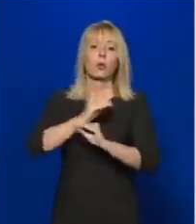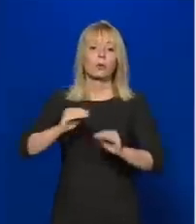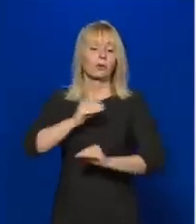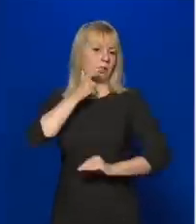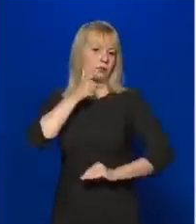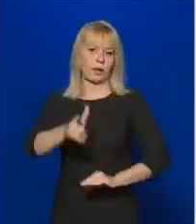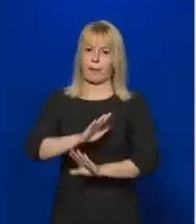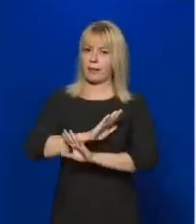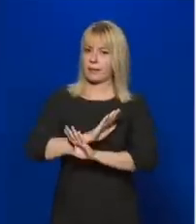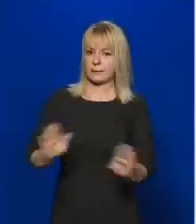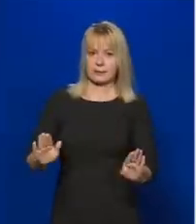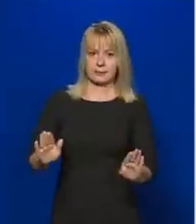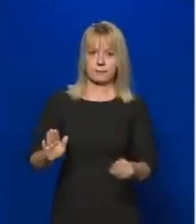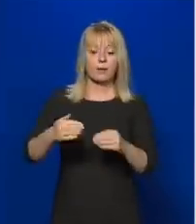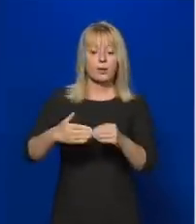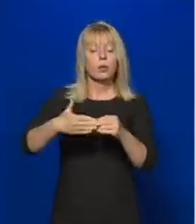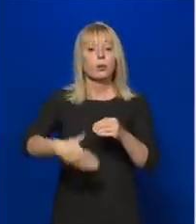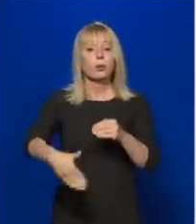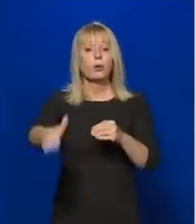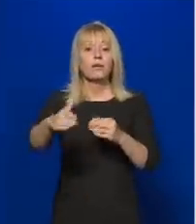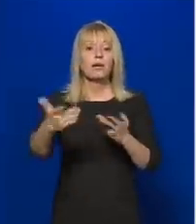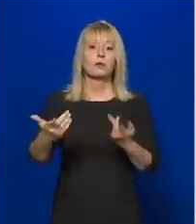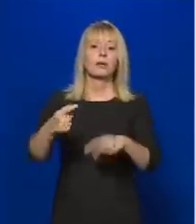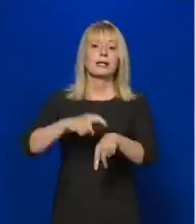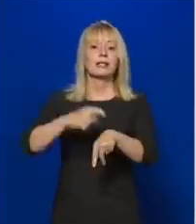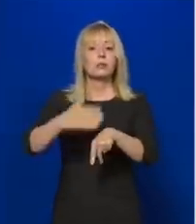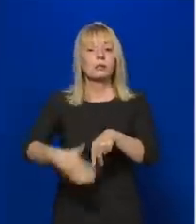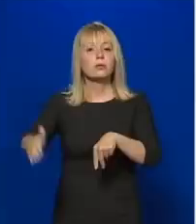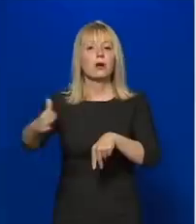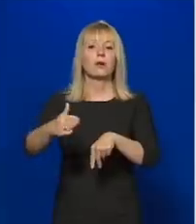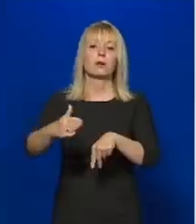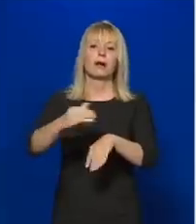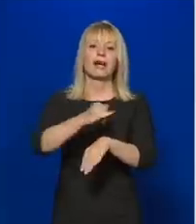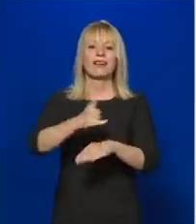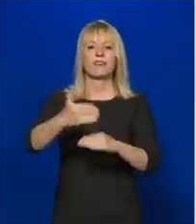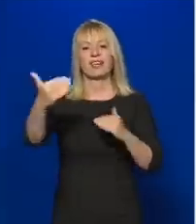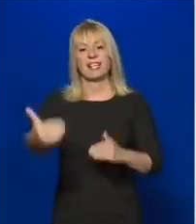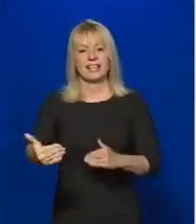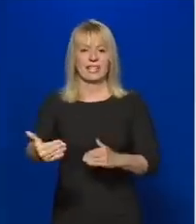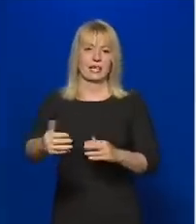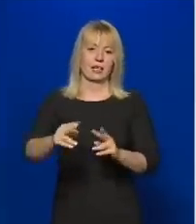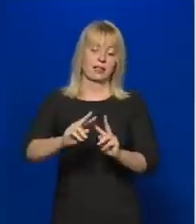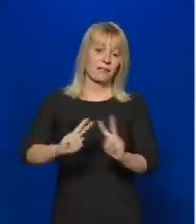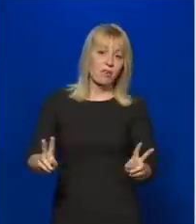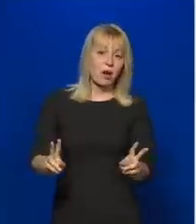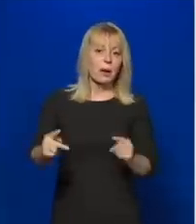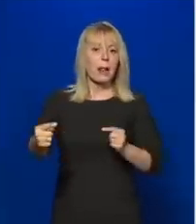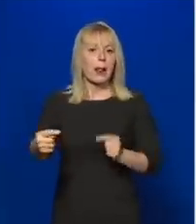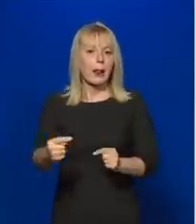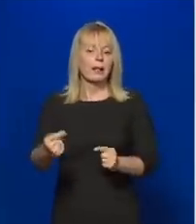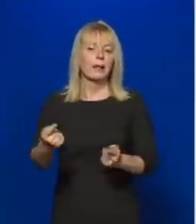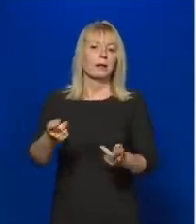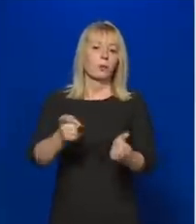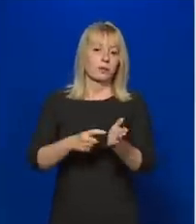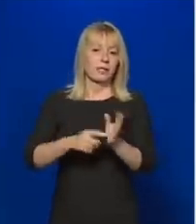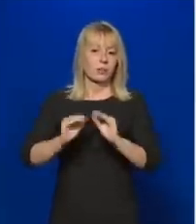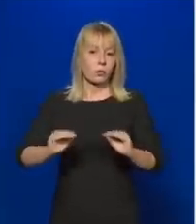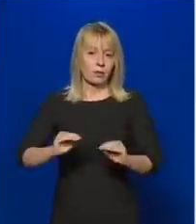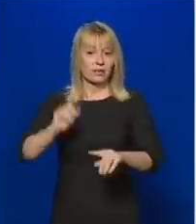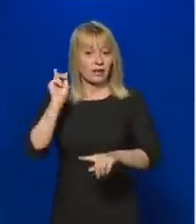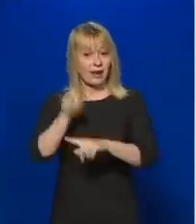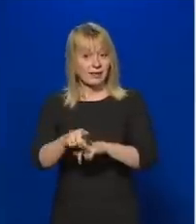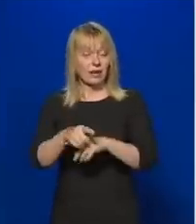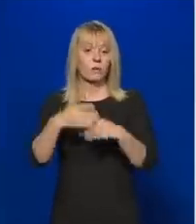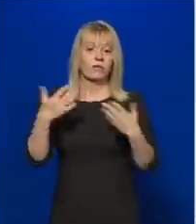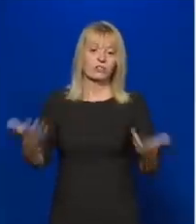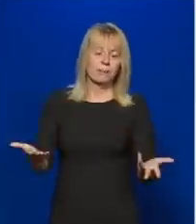hogy ezt követően arra az időszakra, ami az év végéig még hátra lenne, kötelező iskolai oktatást, erendeljünk